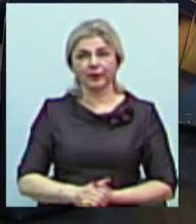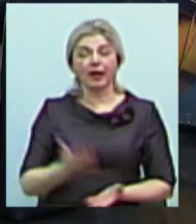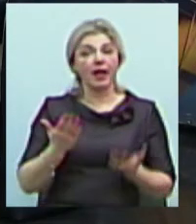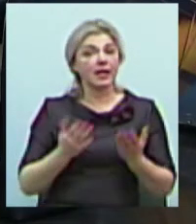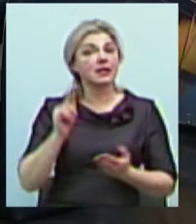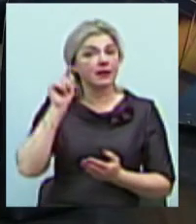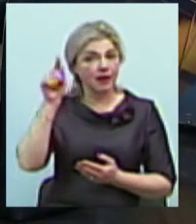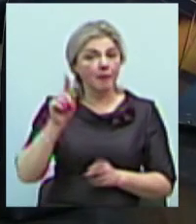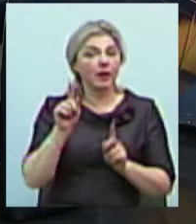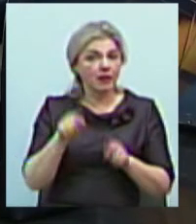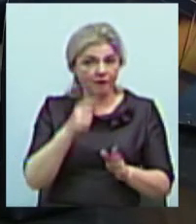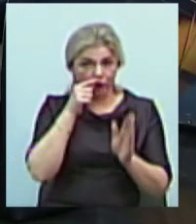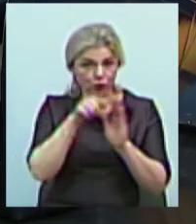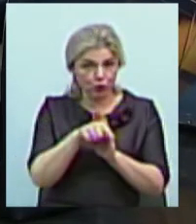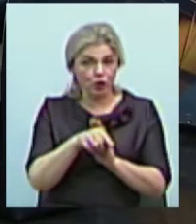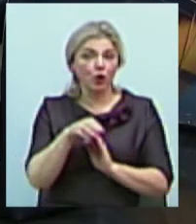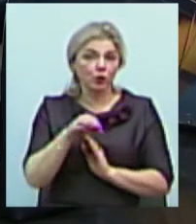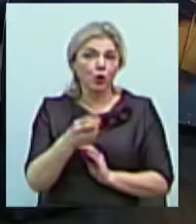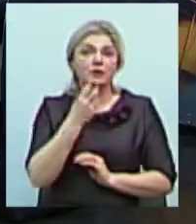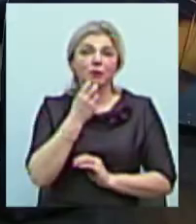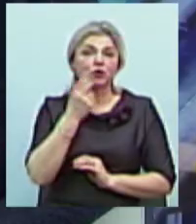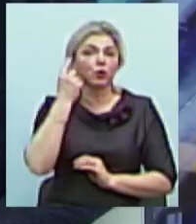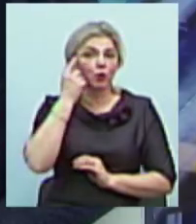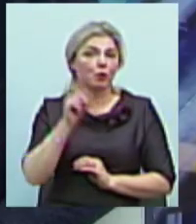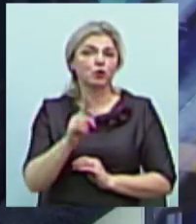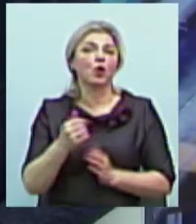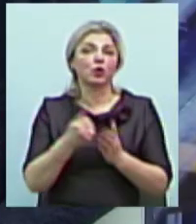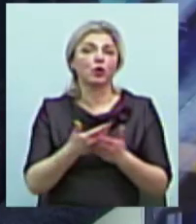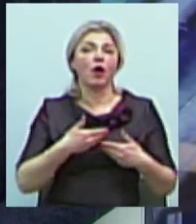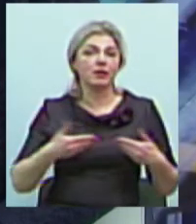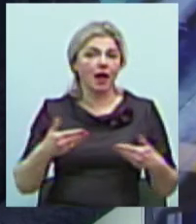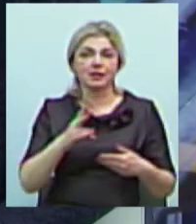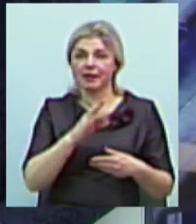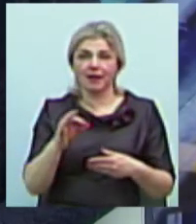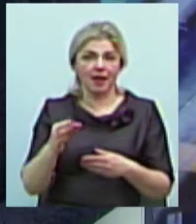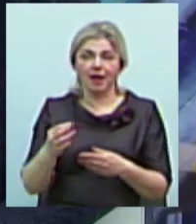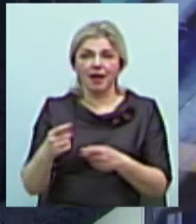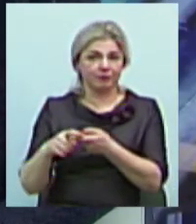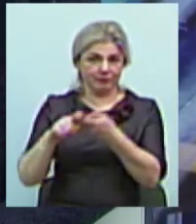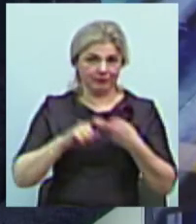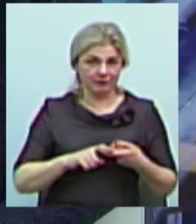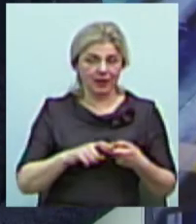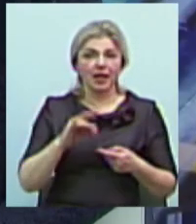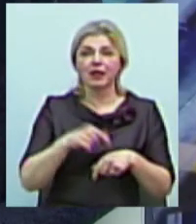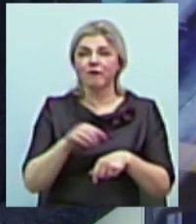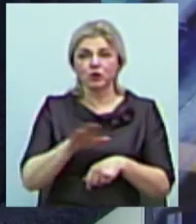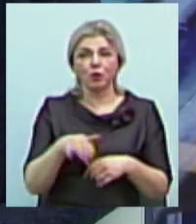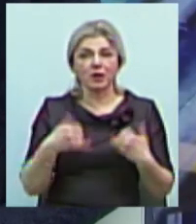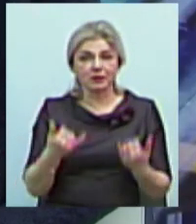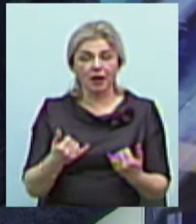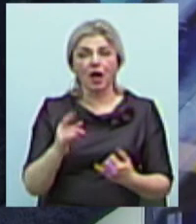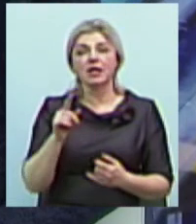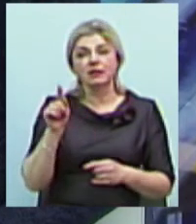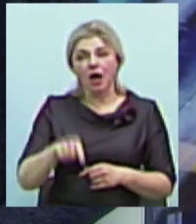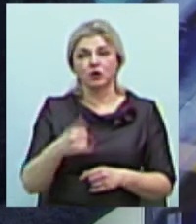там навіть втручались, то знаєте, ну, це смішно думати, що до нас воно не дійшло-дійшло. Якщо ми щось не відчуваємо зараз, то значить у нас рівень